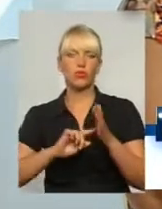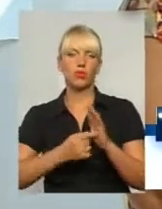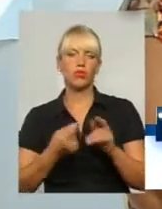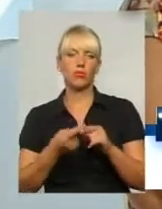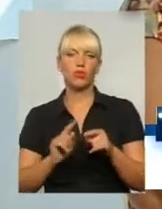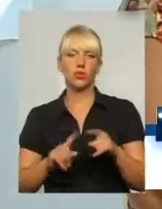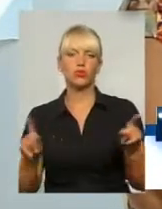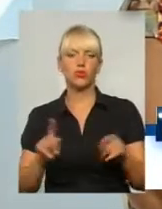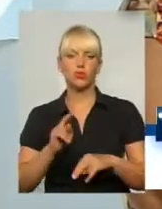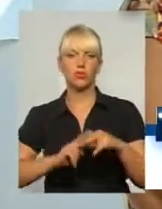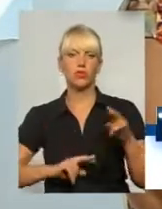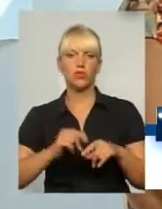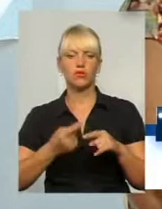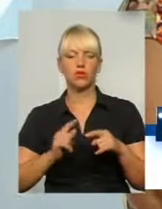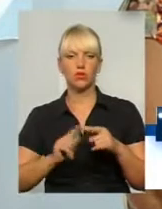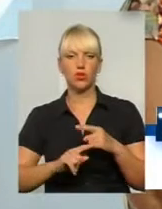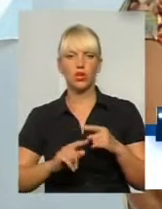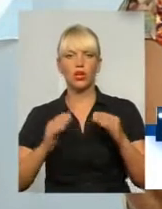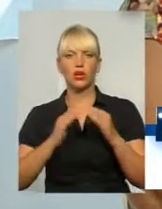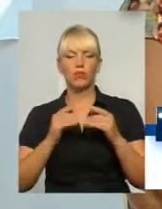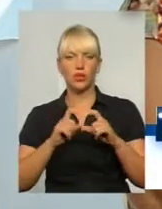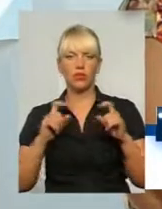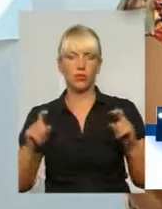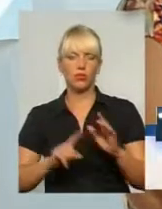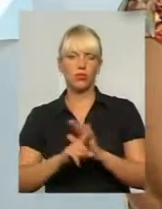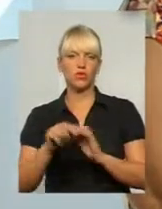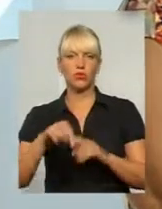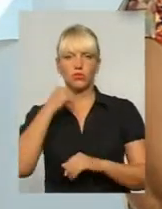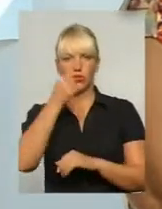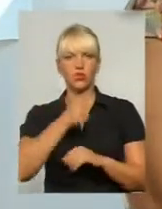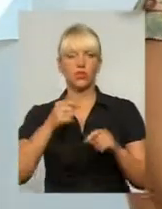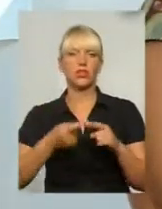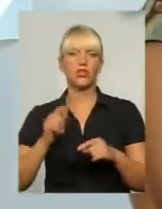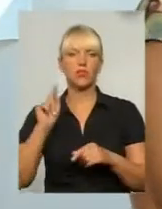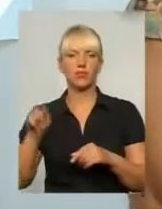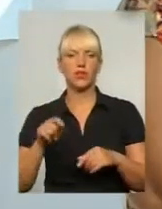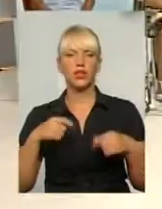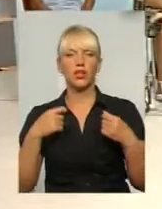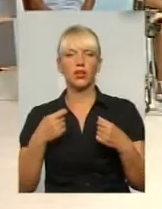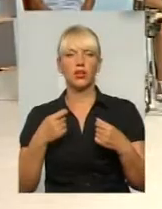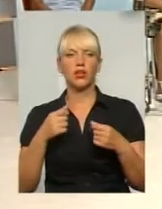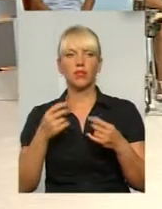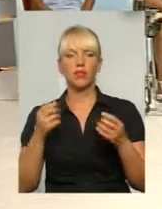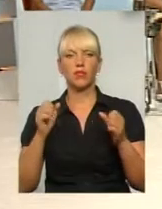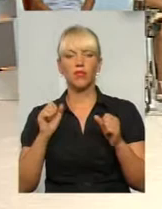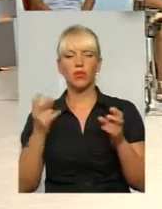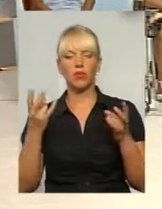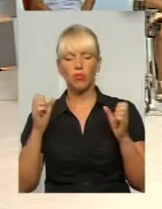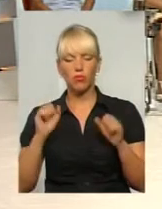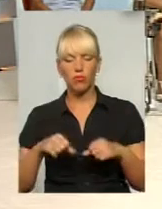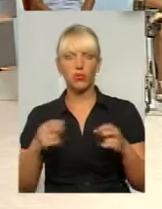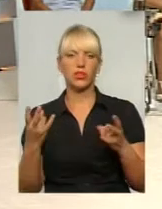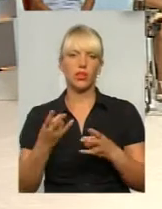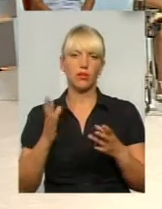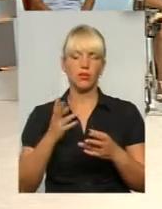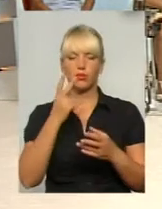тому, щоб будівництво цього притулку почалося вже в цьому році. Може, там прийдеться трошки приглянутий бюджет, може, там прийдеться